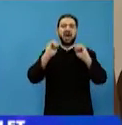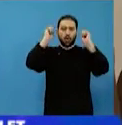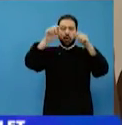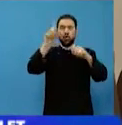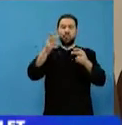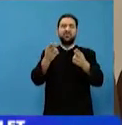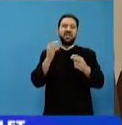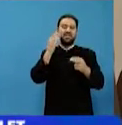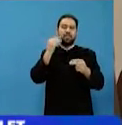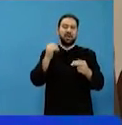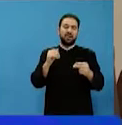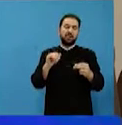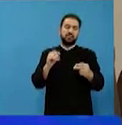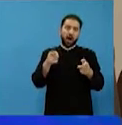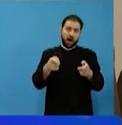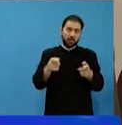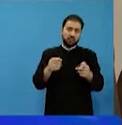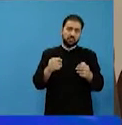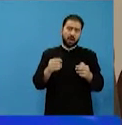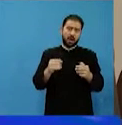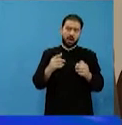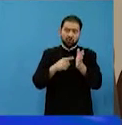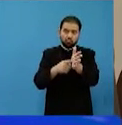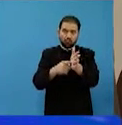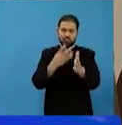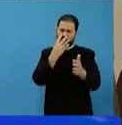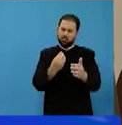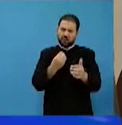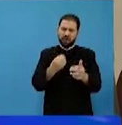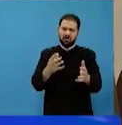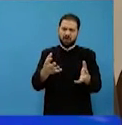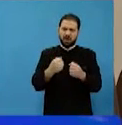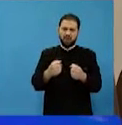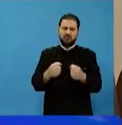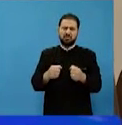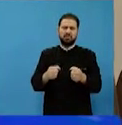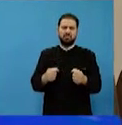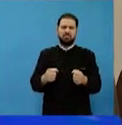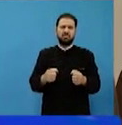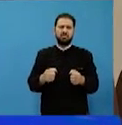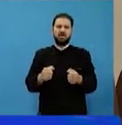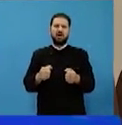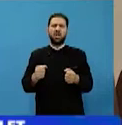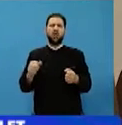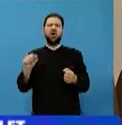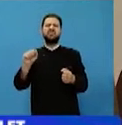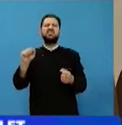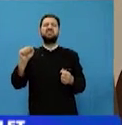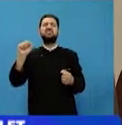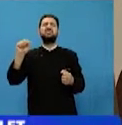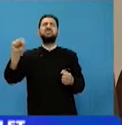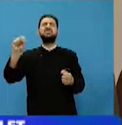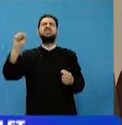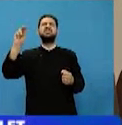pe această femeie acolo și s-a supărat foarte tare și chiar a luat niște spirt și a zis să-și desinfecteze chilia.